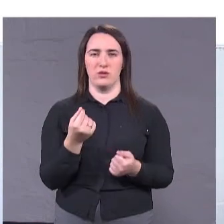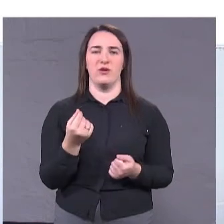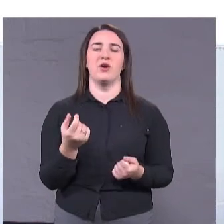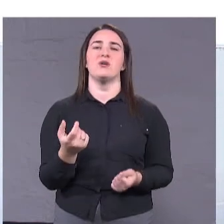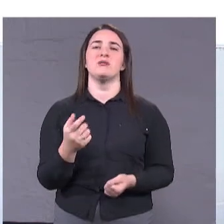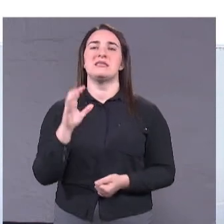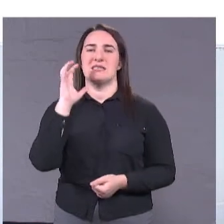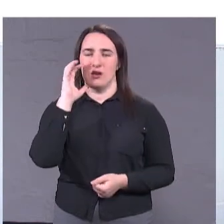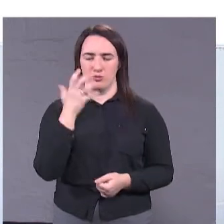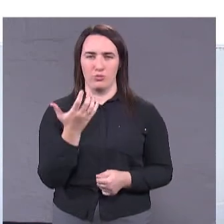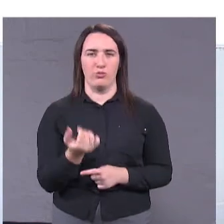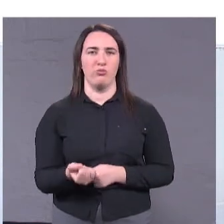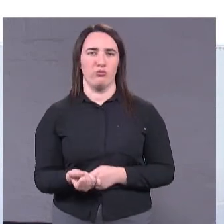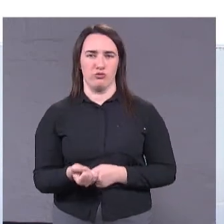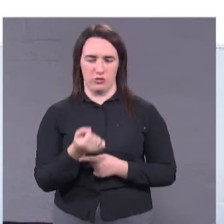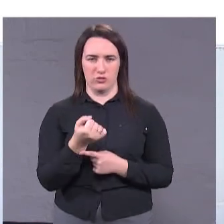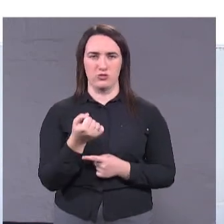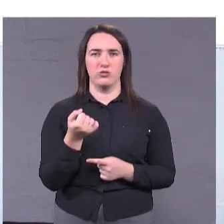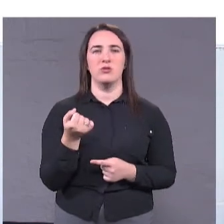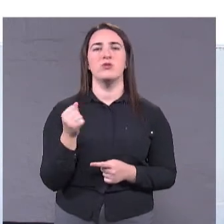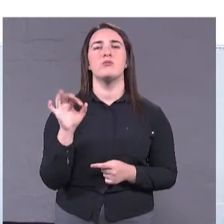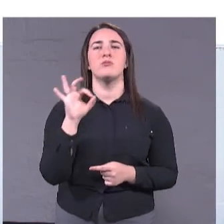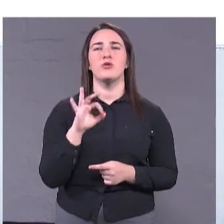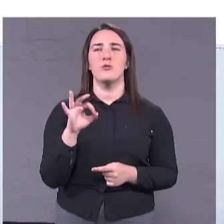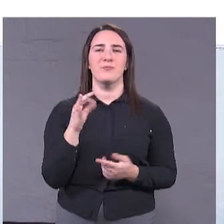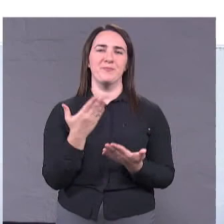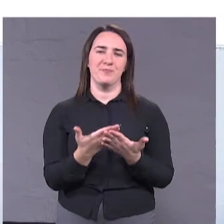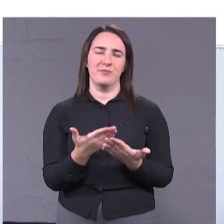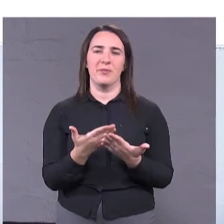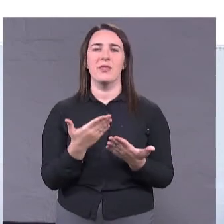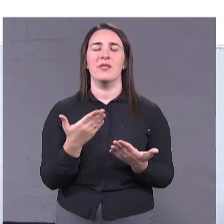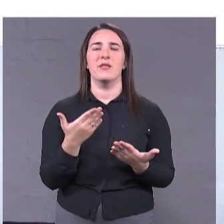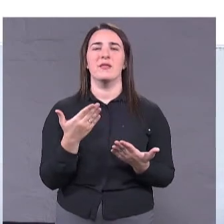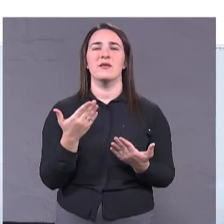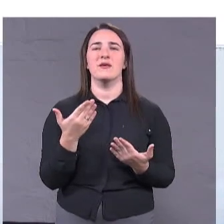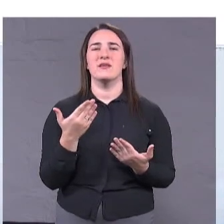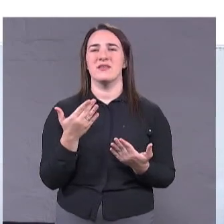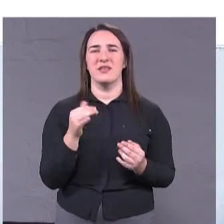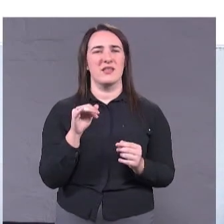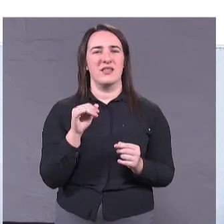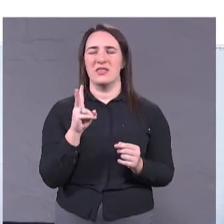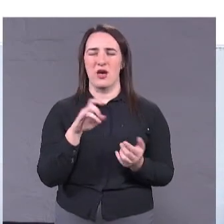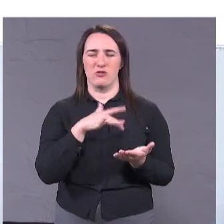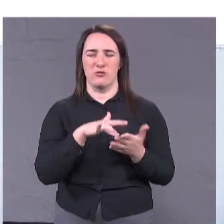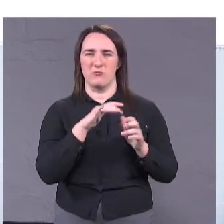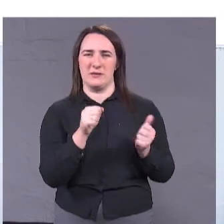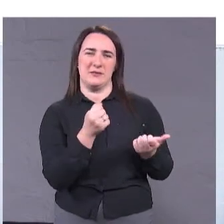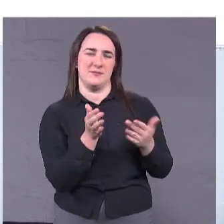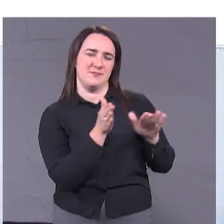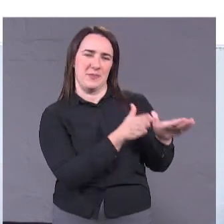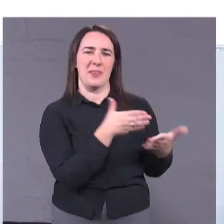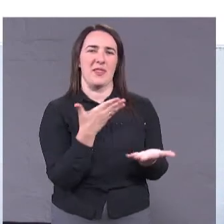серйозну підтрючку з точки зрения, знаєте, навіть тих вопросів, які не касаються городської власи. Ну, вот взяти